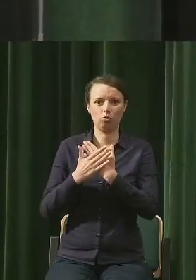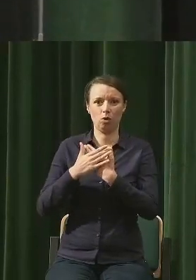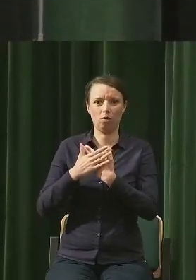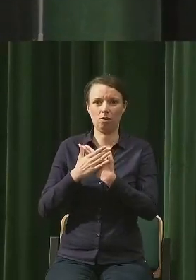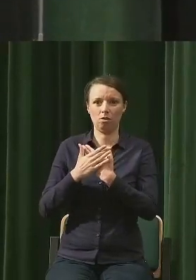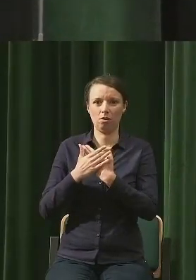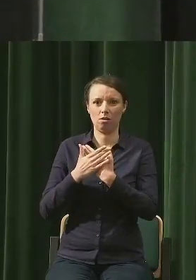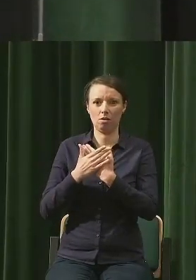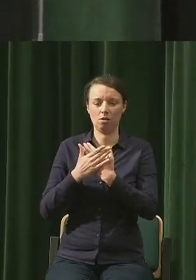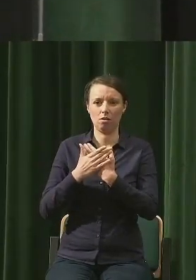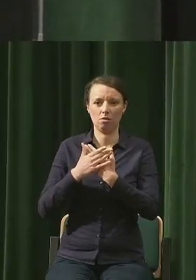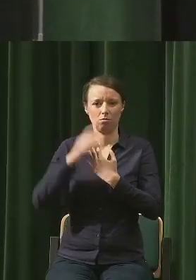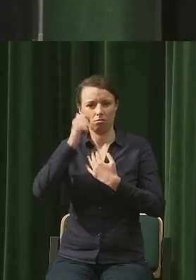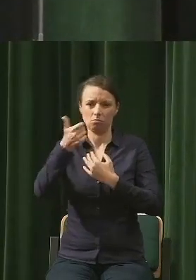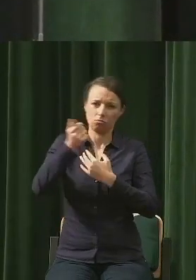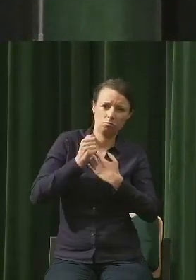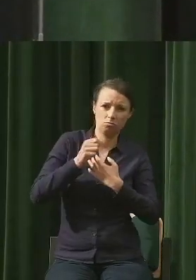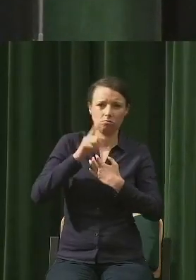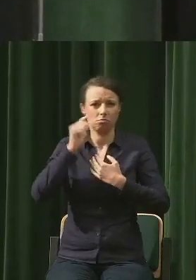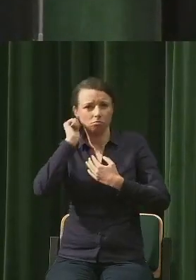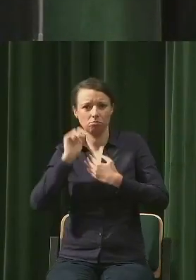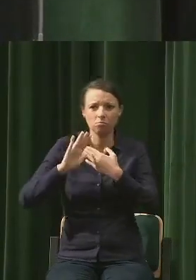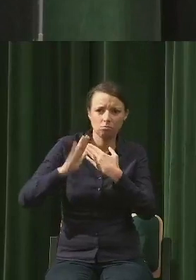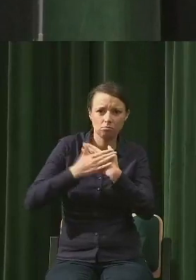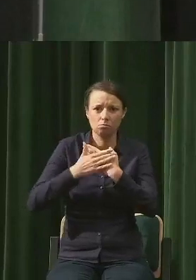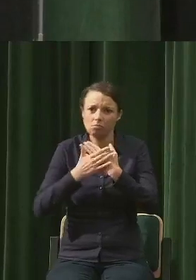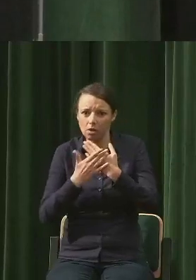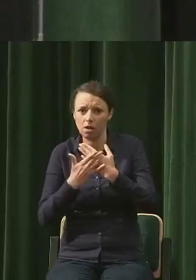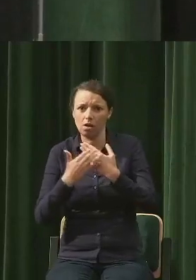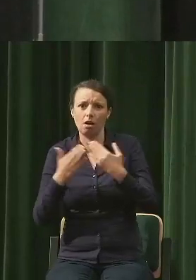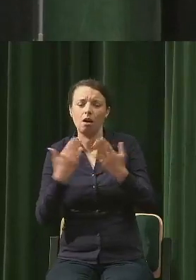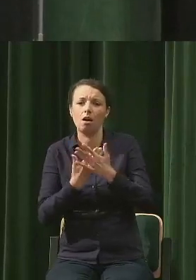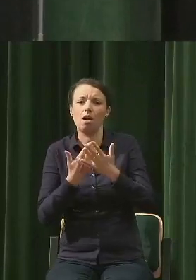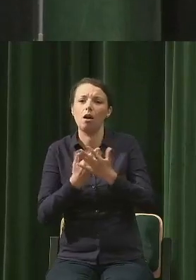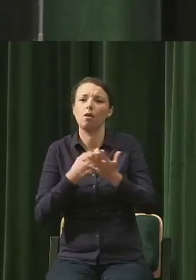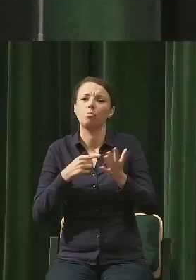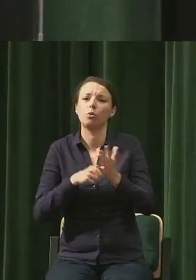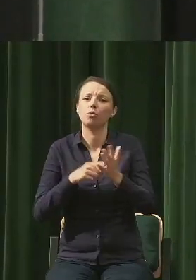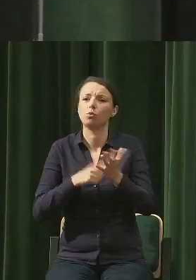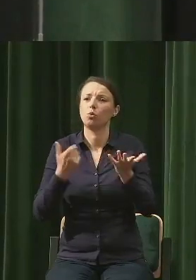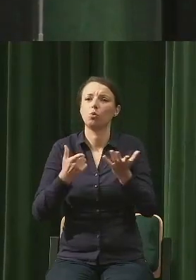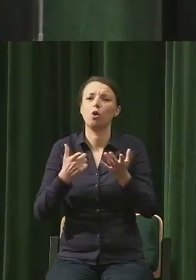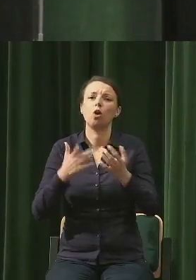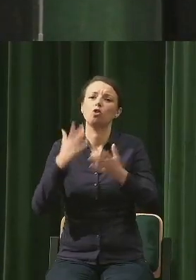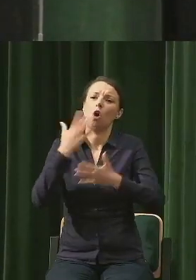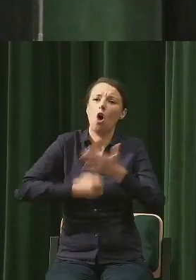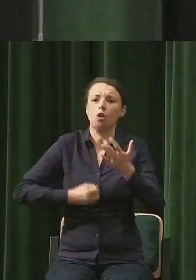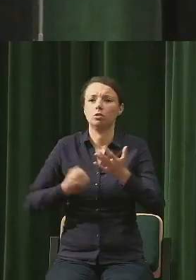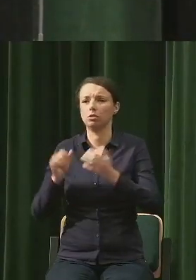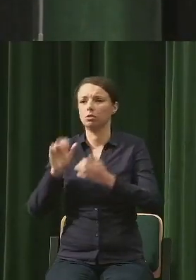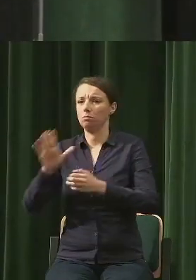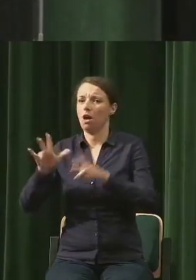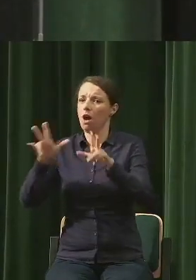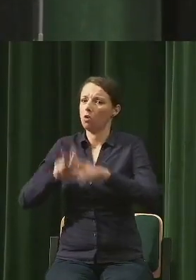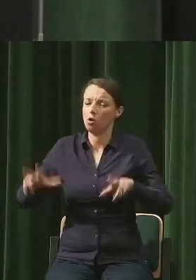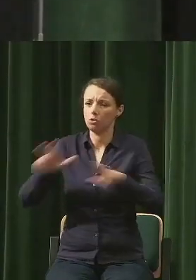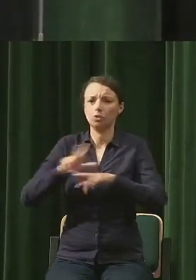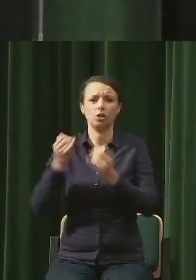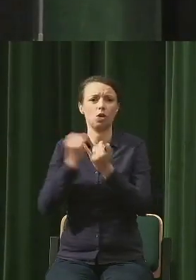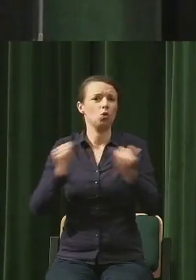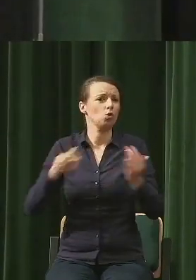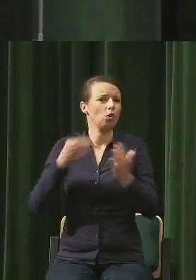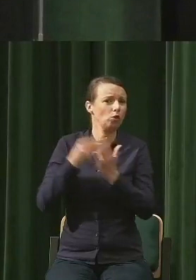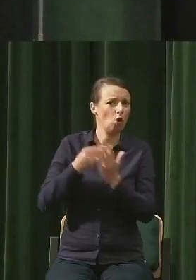wynika z porównania korzyści, które się ma z małżeństwa i posiadania rodziny z kosztami, które się z tym wiąże różnego